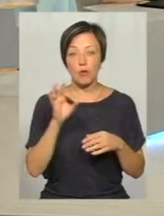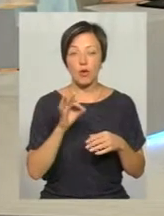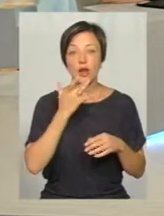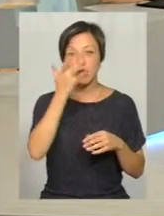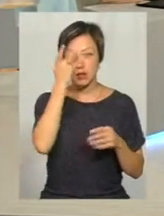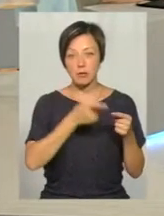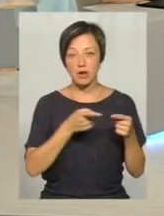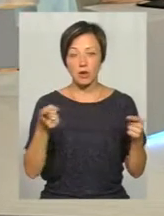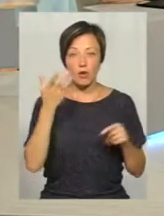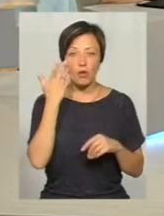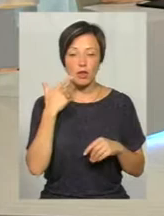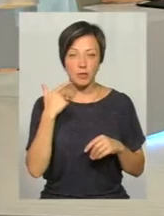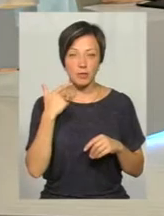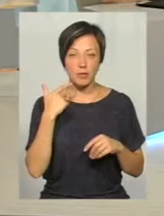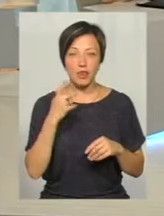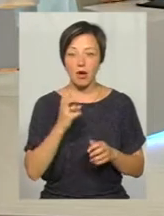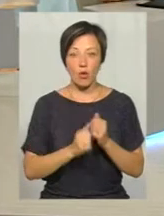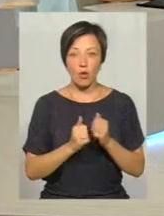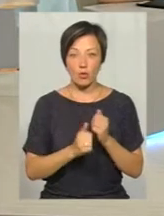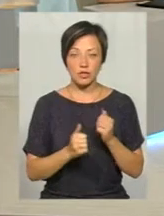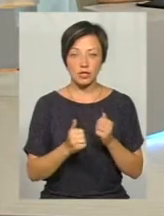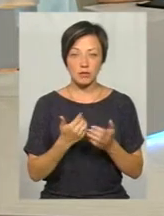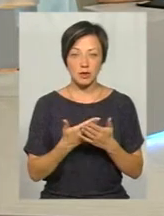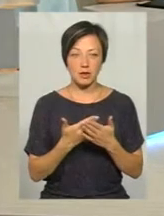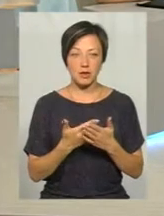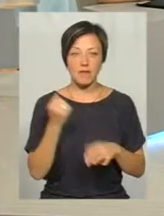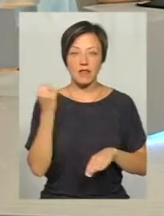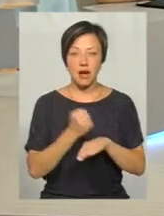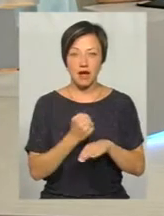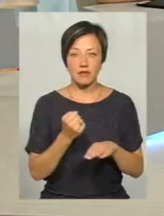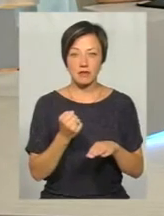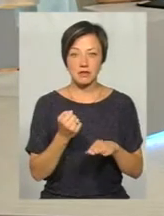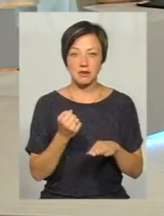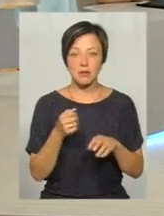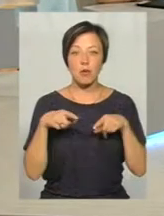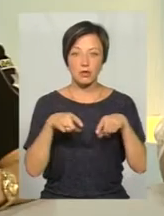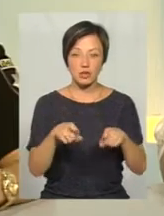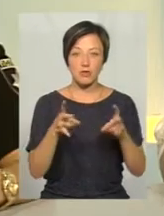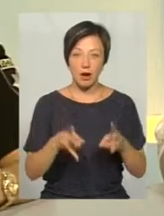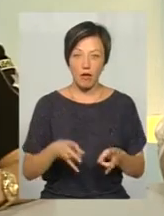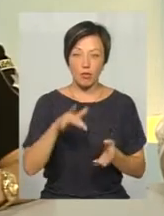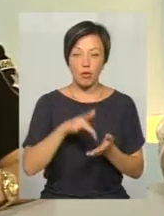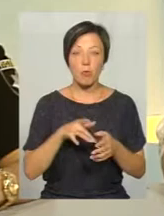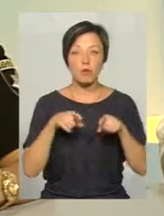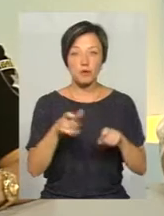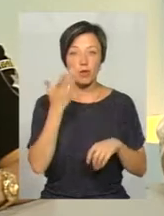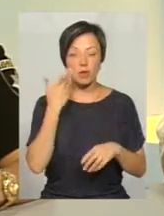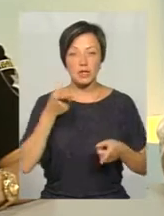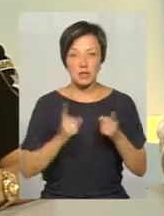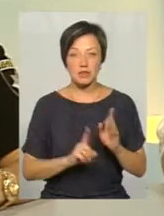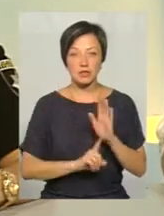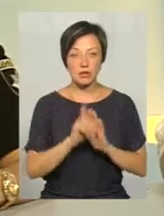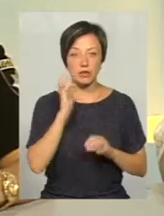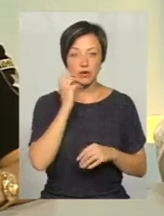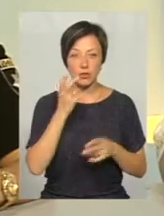літнього періоду, коли не кожен ж повідить, навіть якщо вдарився десь, кожен раз побіжить, а вже побіжить тоді, коли дійсно настає